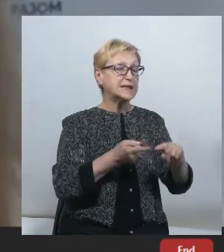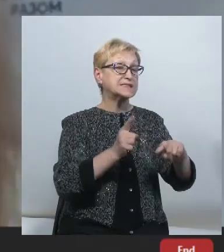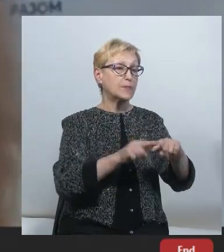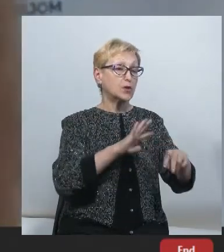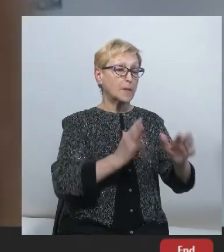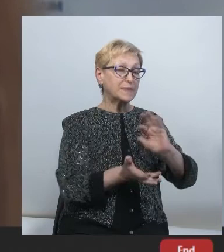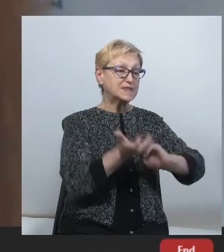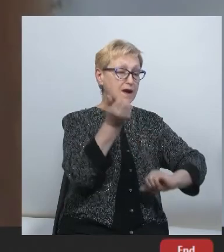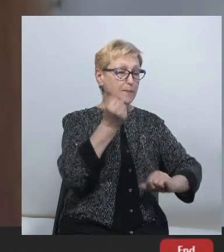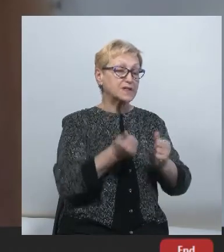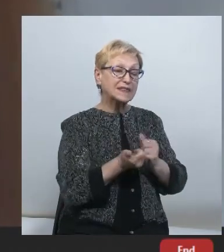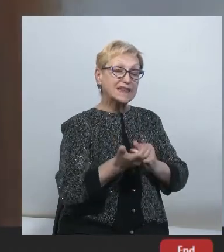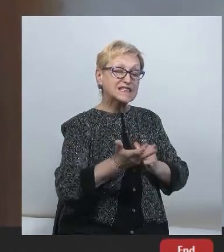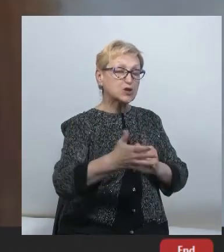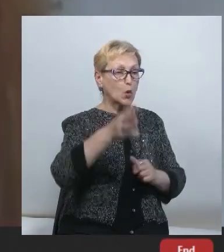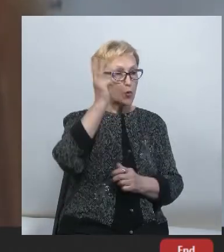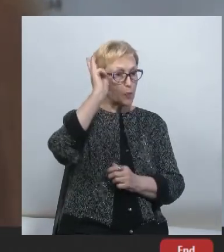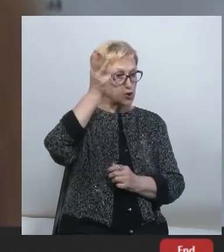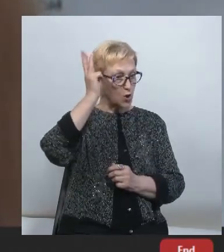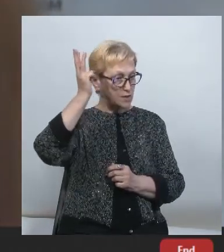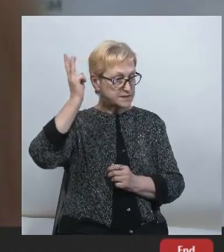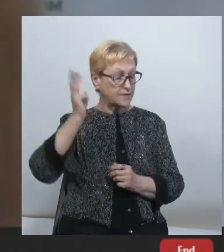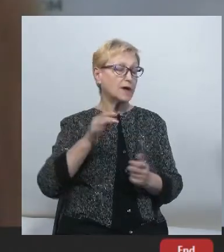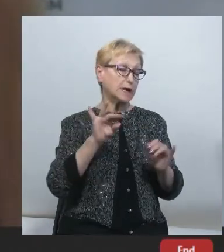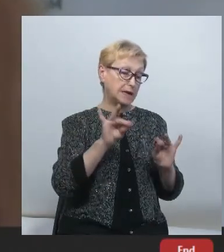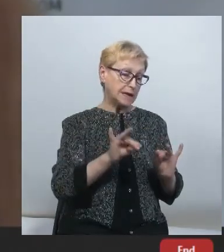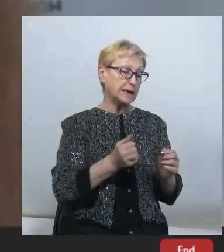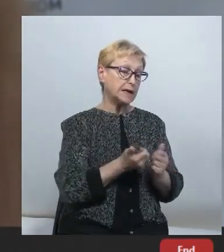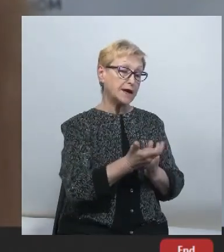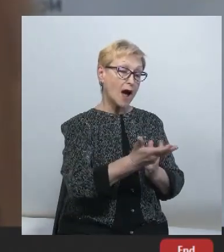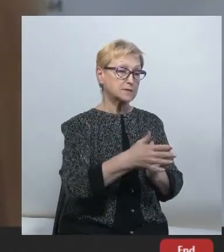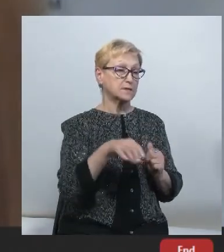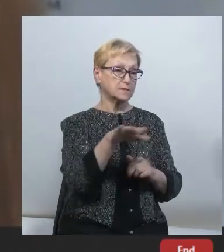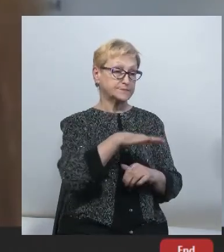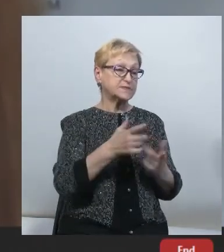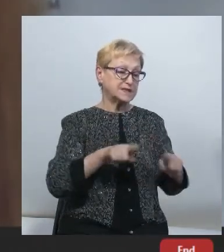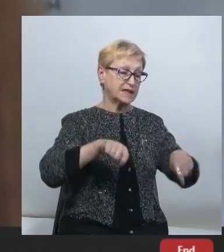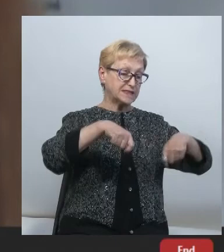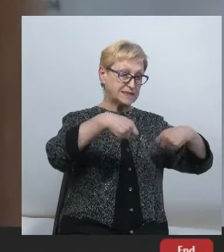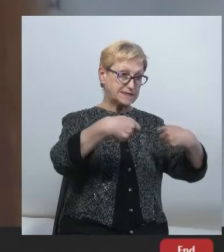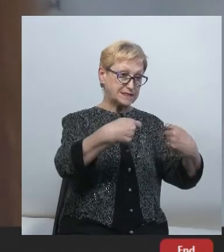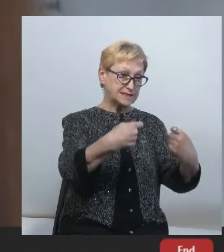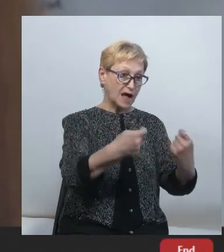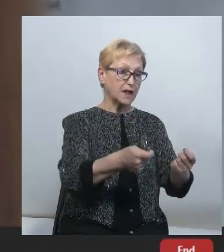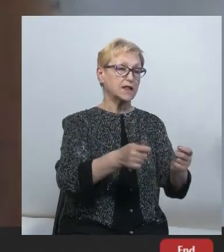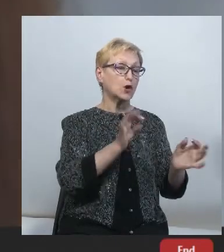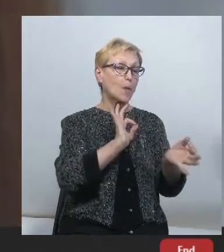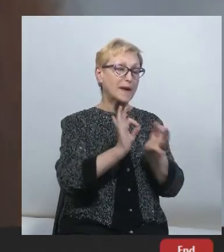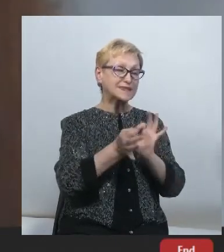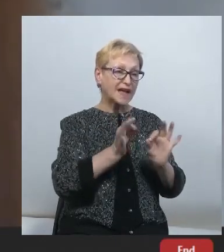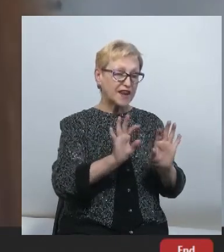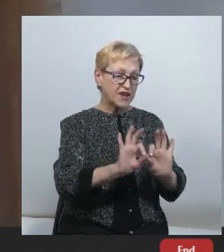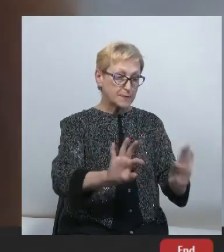посульств. І експерти Ради Європи надали свої рекомендації до законопроекту. Частина цих коментарів вже була